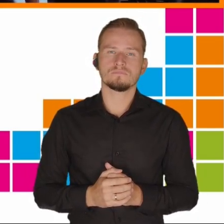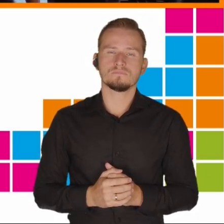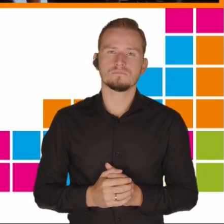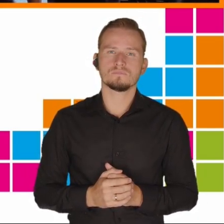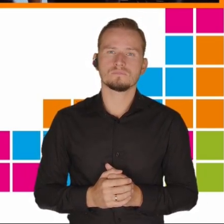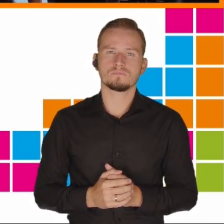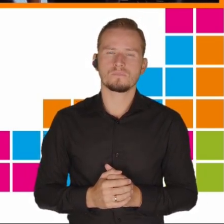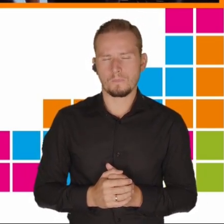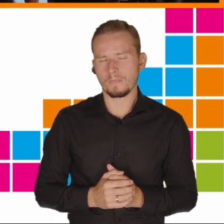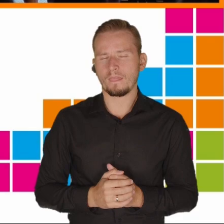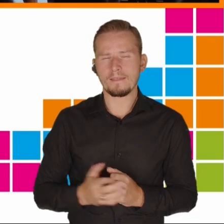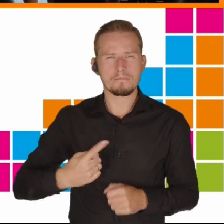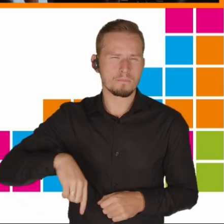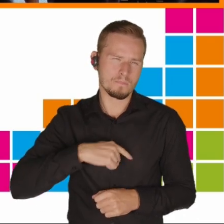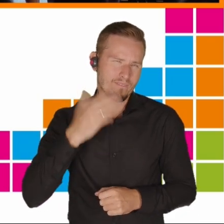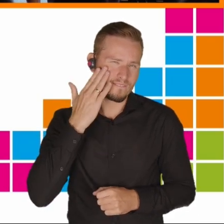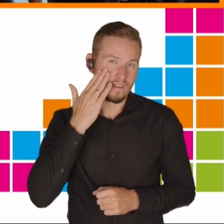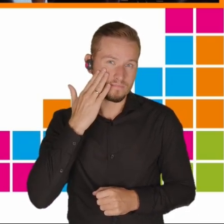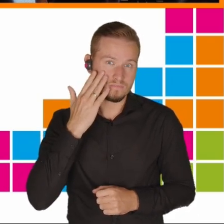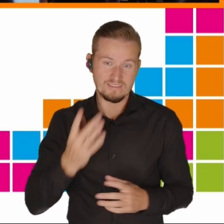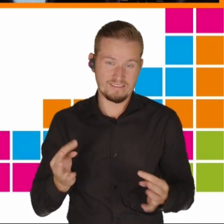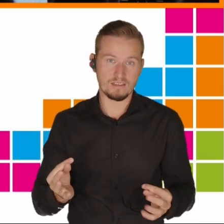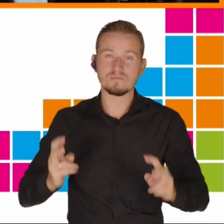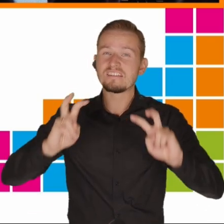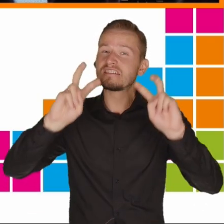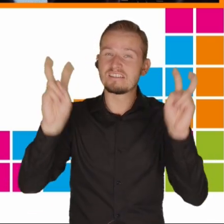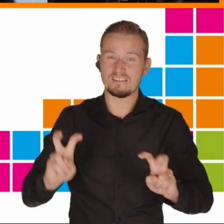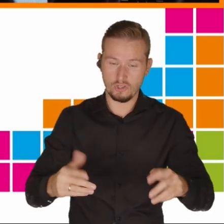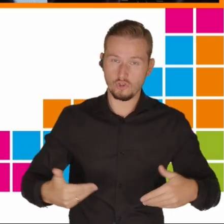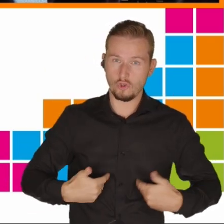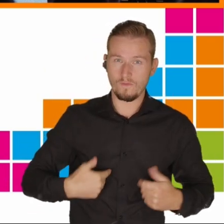Wiemy, że kryzys zdrowia psychicznego